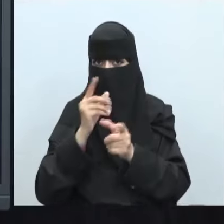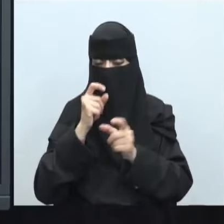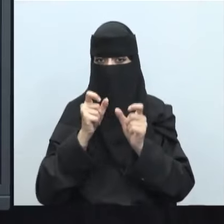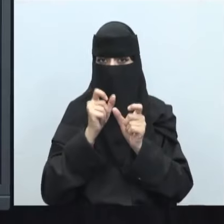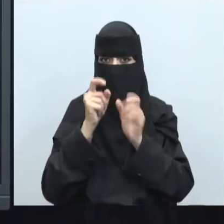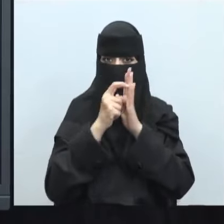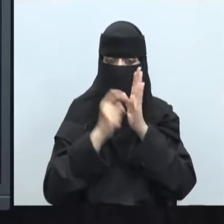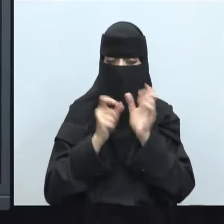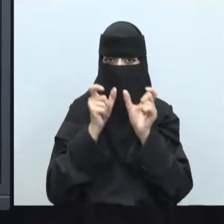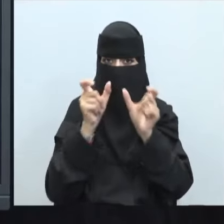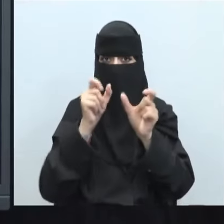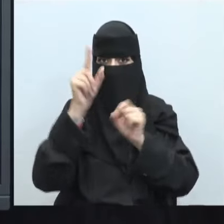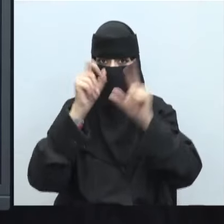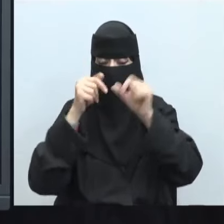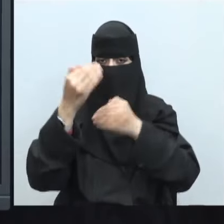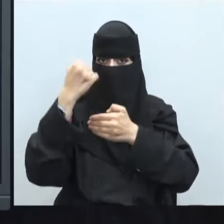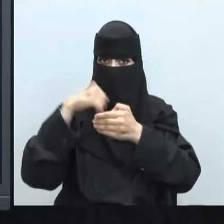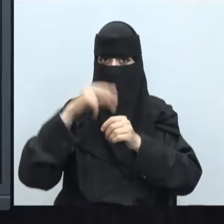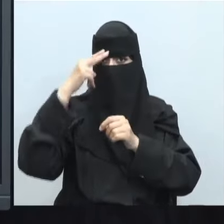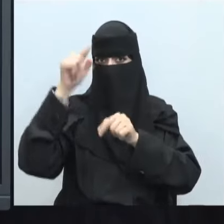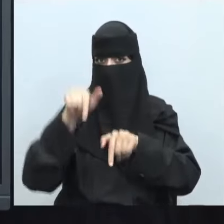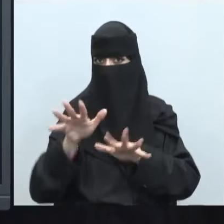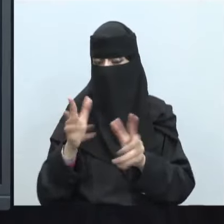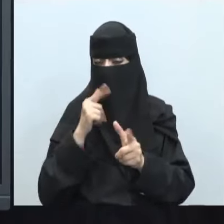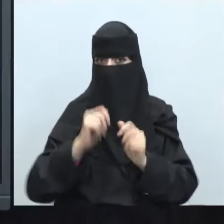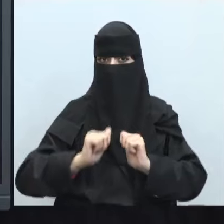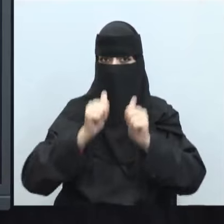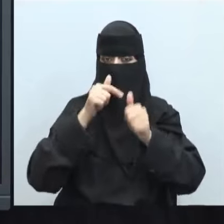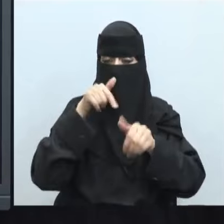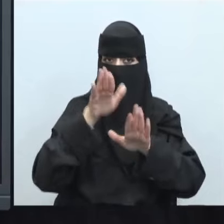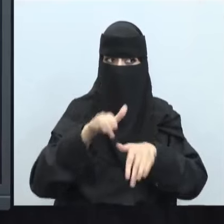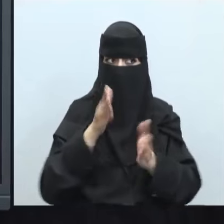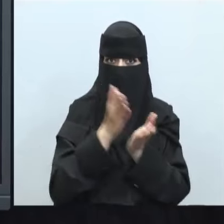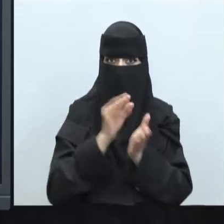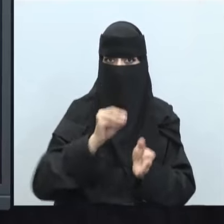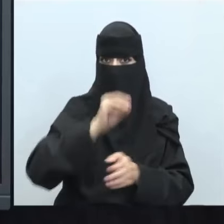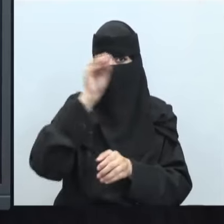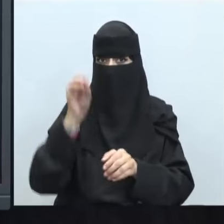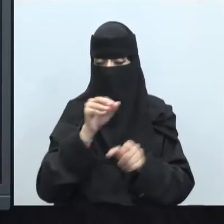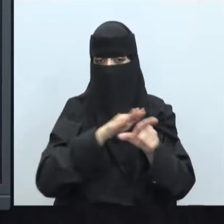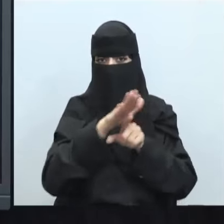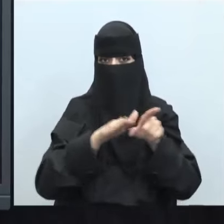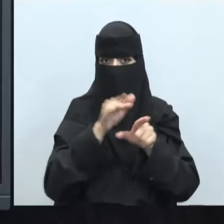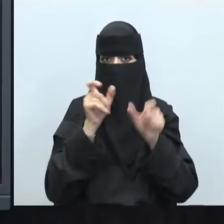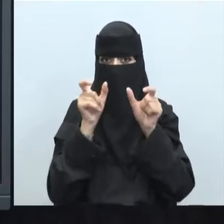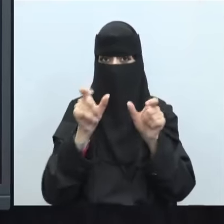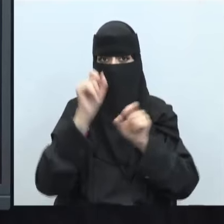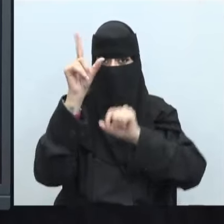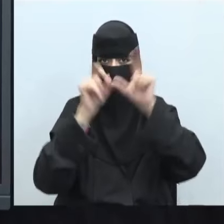السبراني وتشريعاته داخل المملكة العربية السعودية تقوم بوضعها الهيئة الوطنية للأمن السبراني